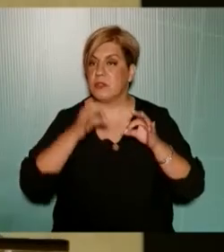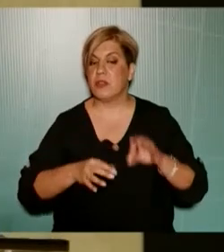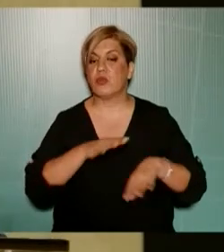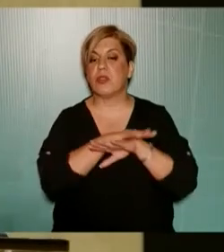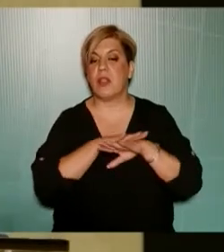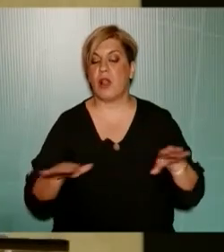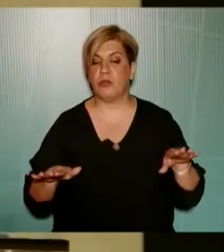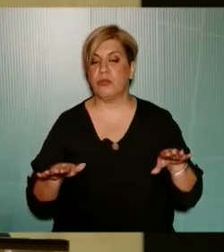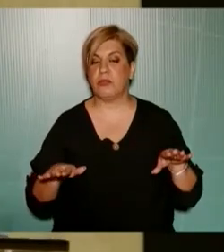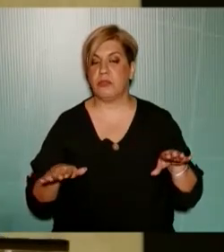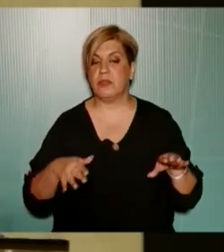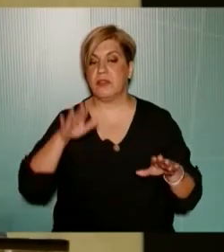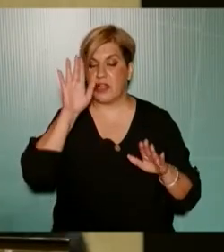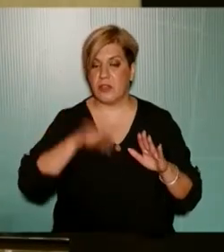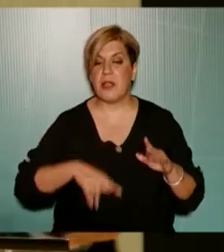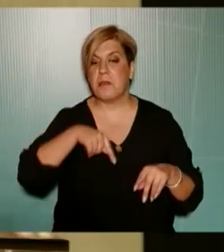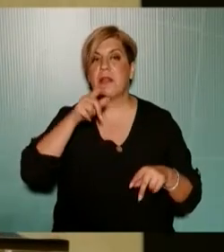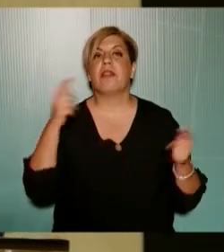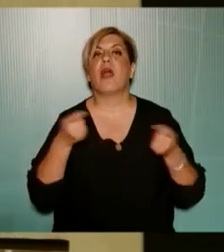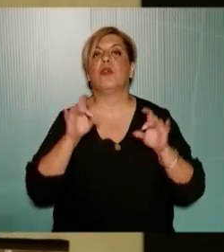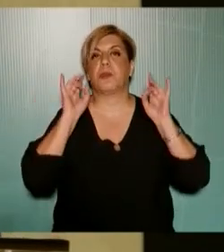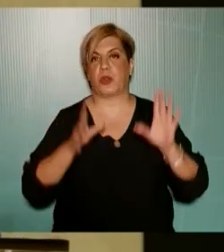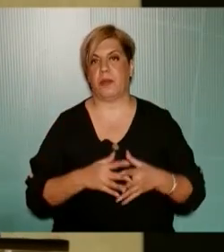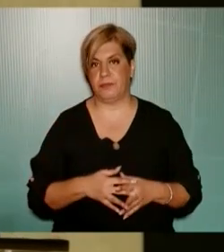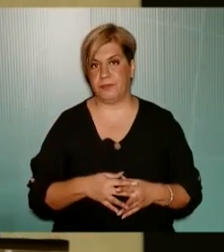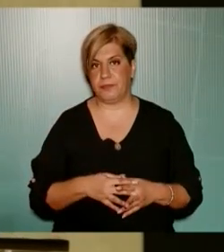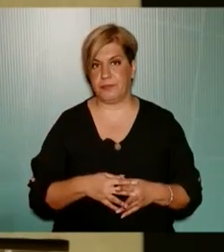τέλος στο τέλος της ημέρας δεν γίνεται τίποτε